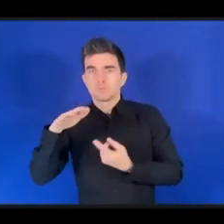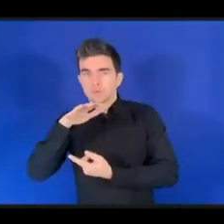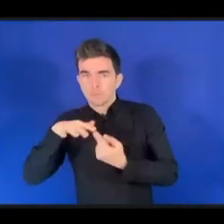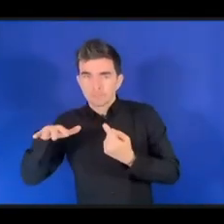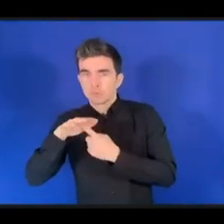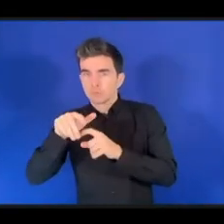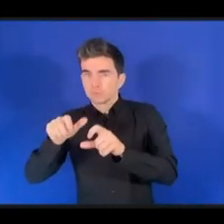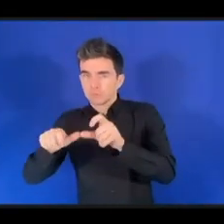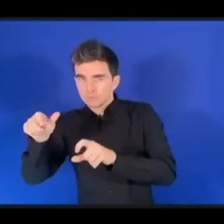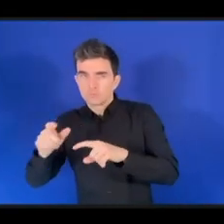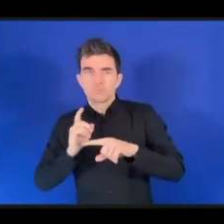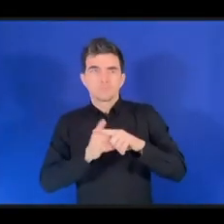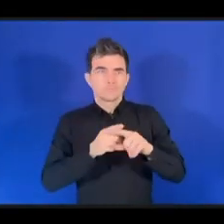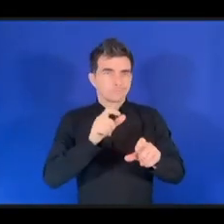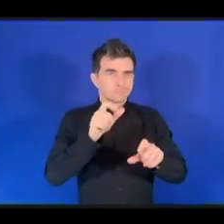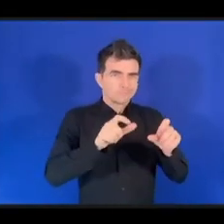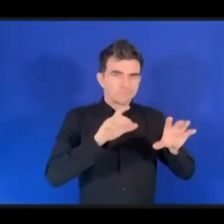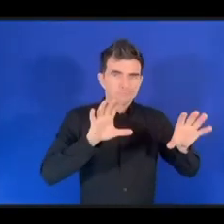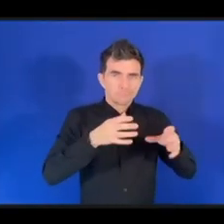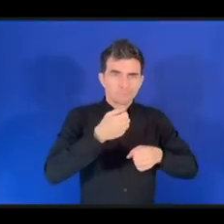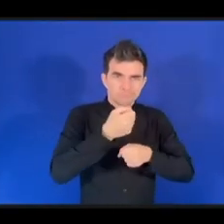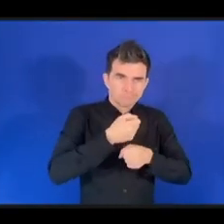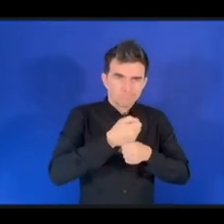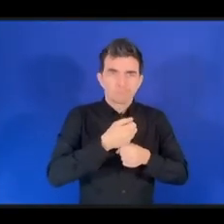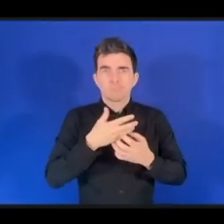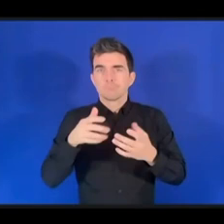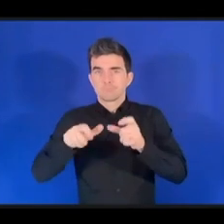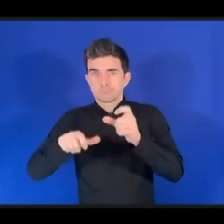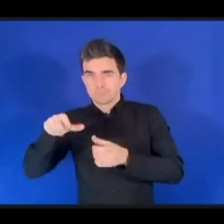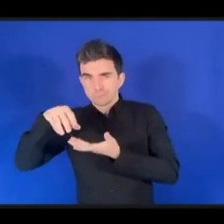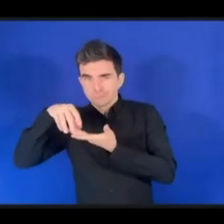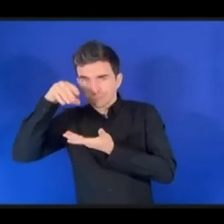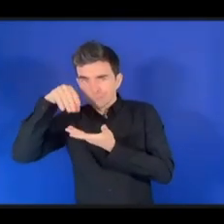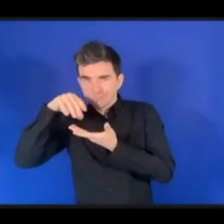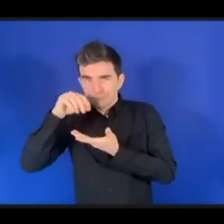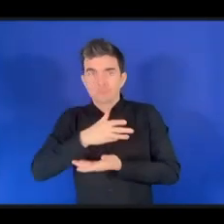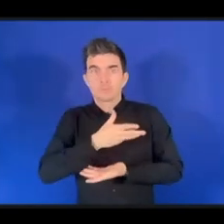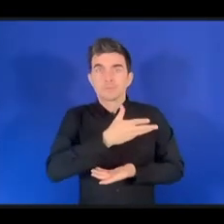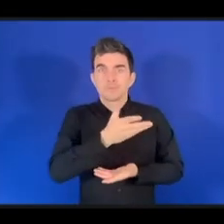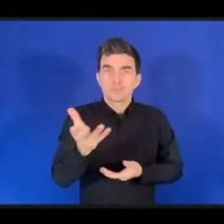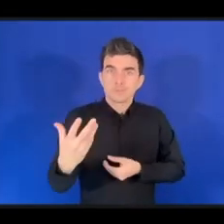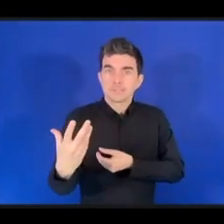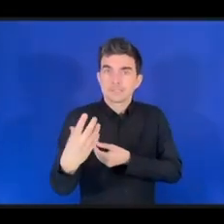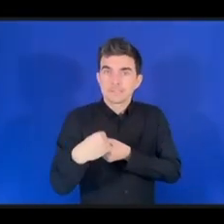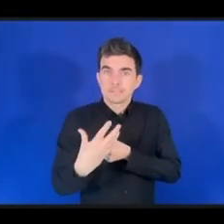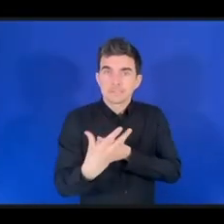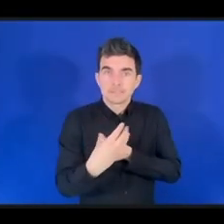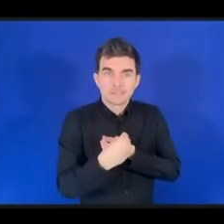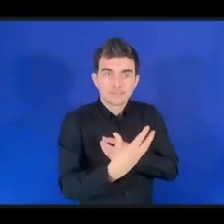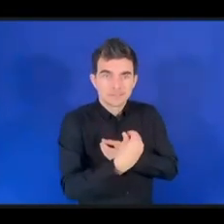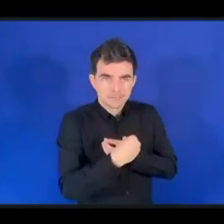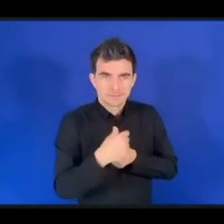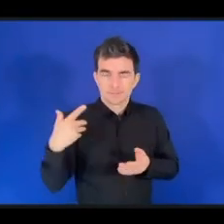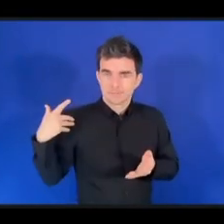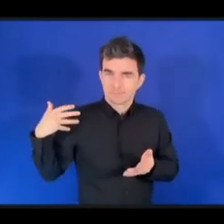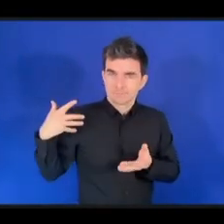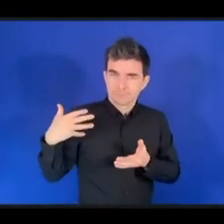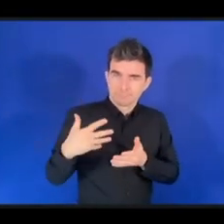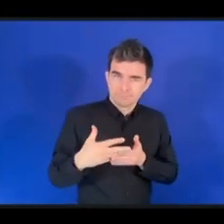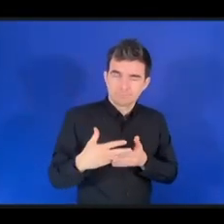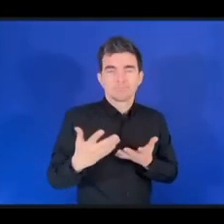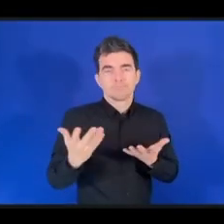этом мероприятии. За прошедшие пять дней более